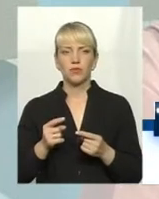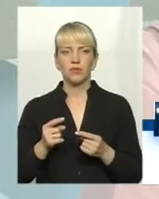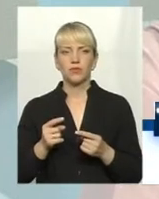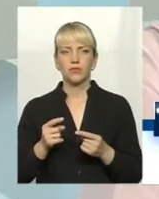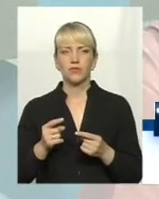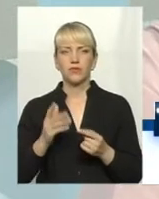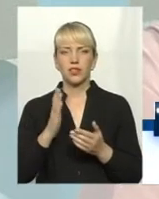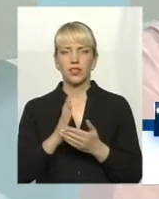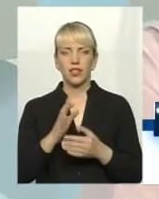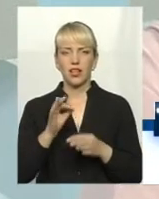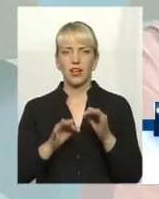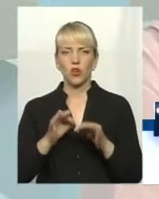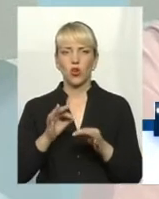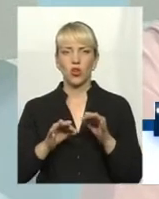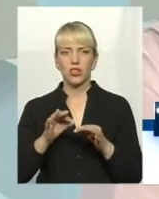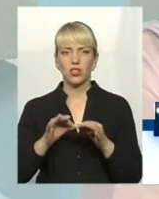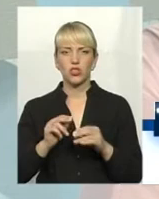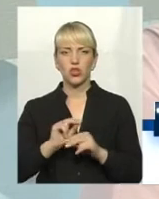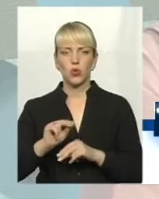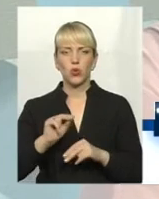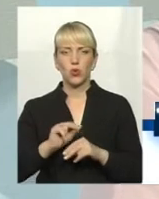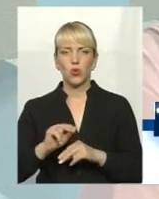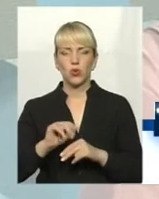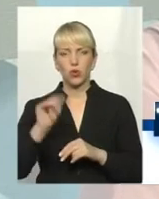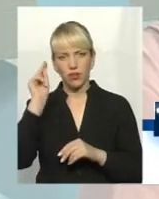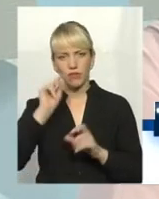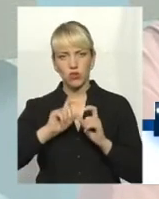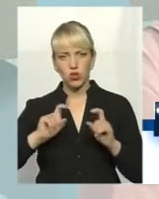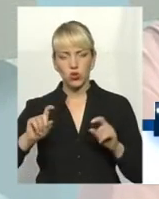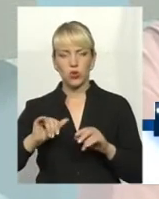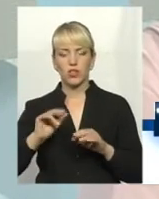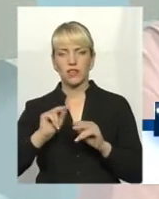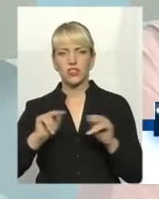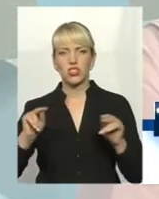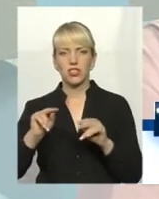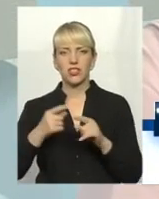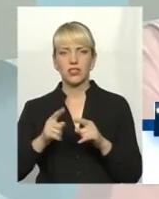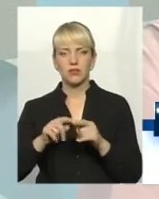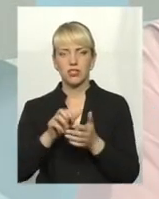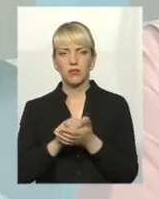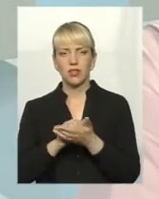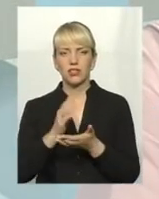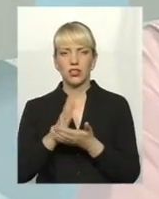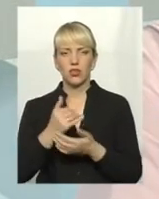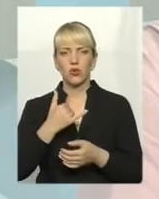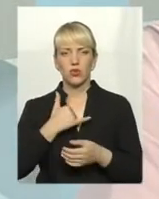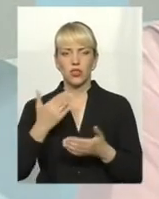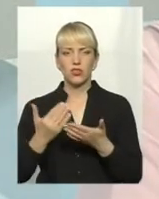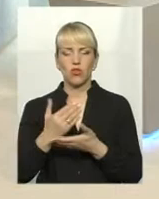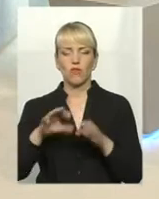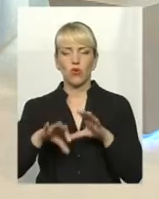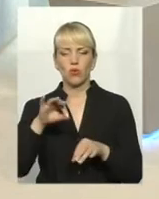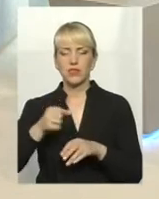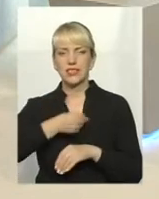є екологічні уроки в школах, вчителі цим займаються. Є зараз новообрані